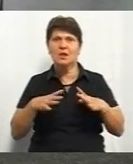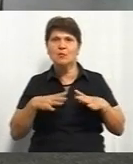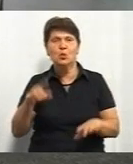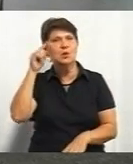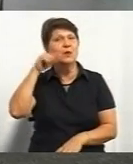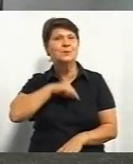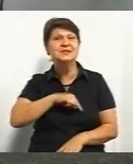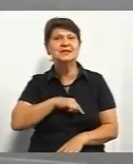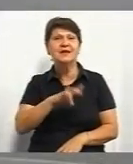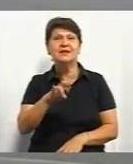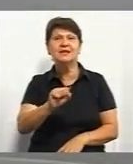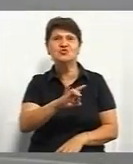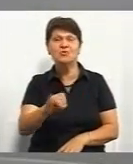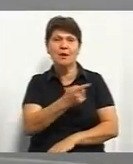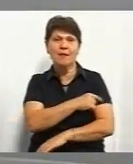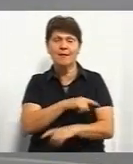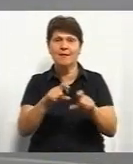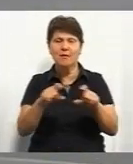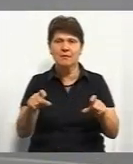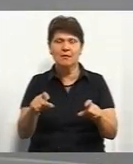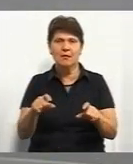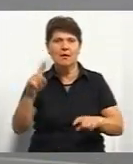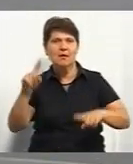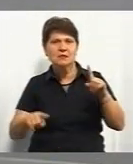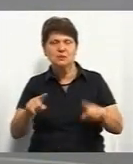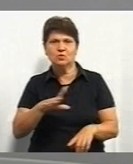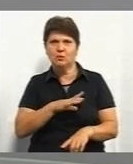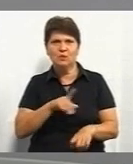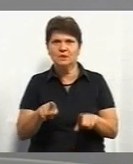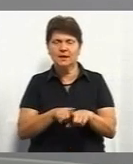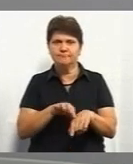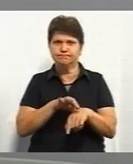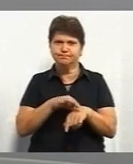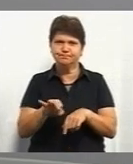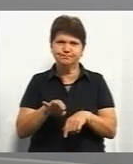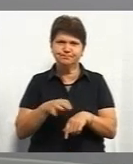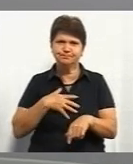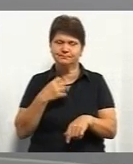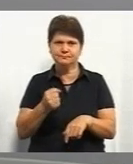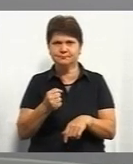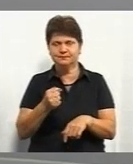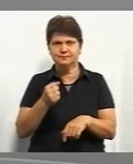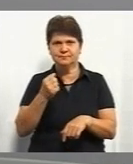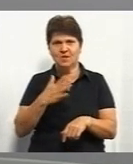в психіатричних лікарнях, напевно, дещо був таким жорстким цей фільм, на мою думку.